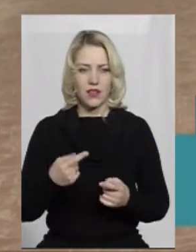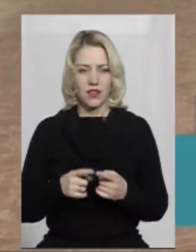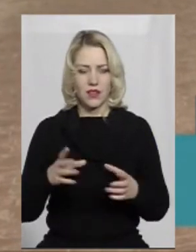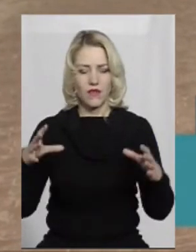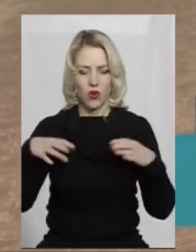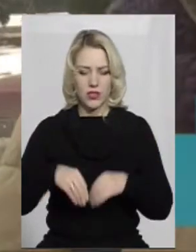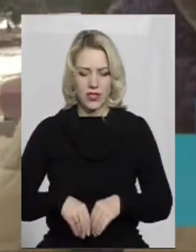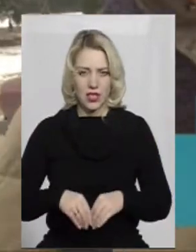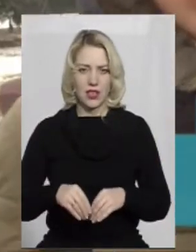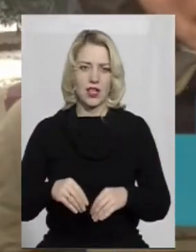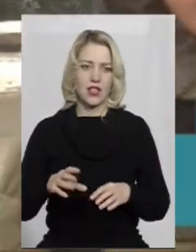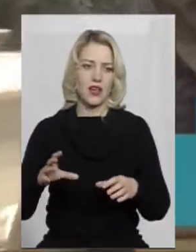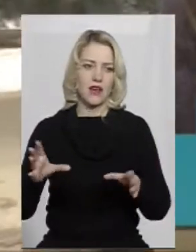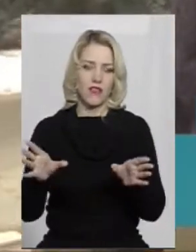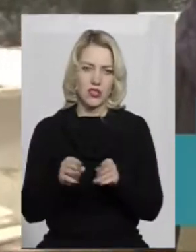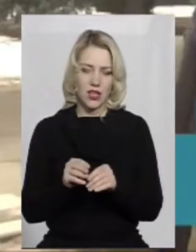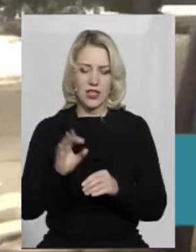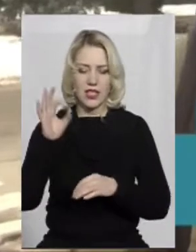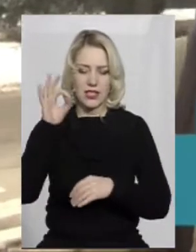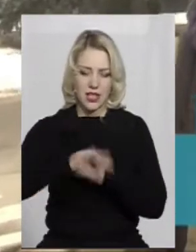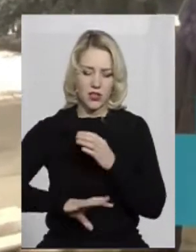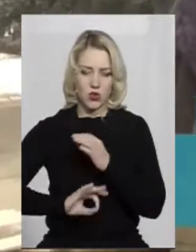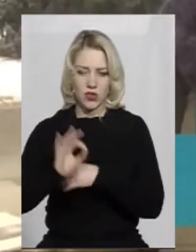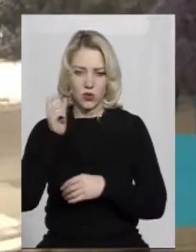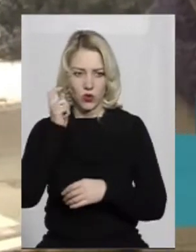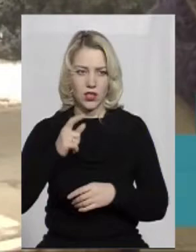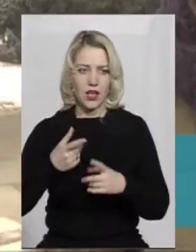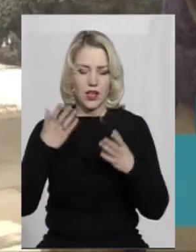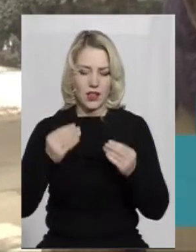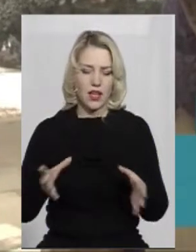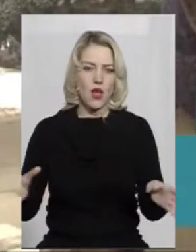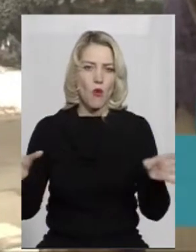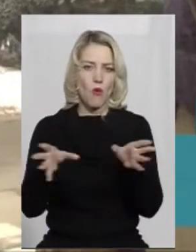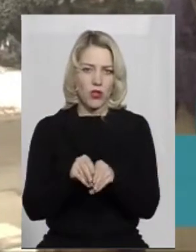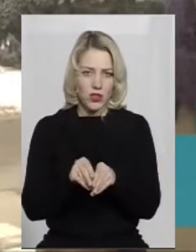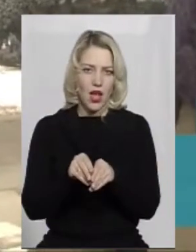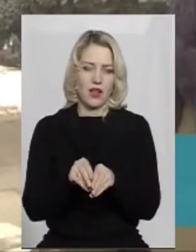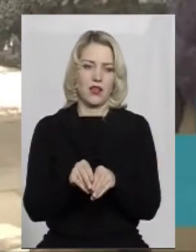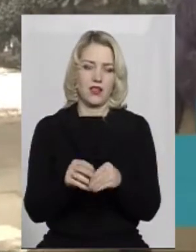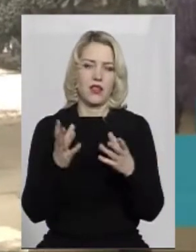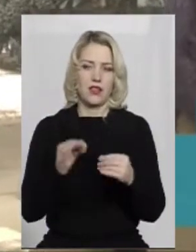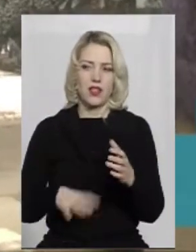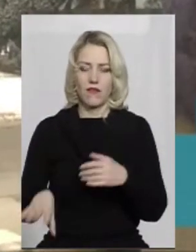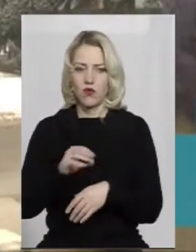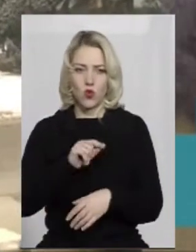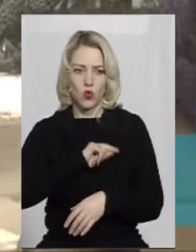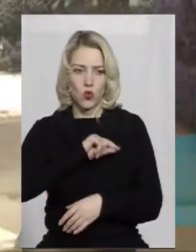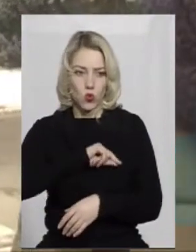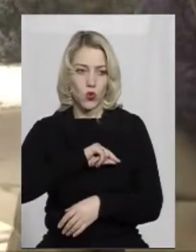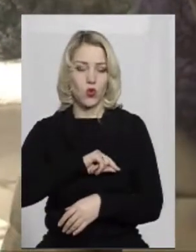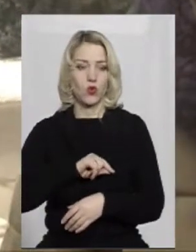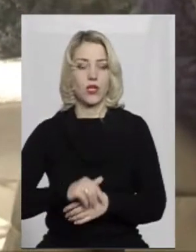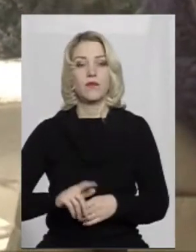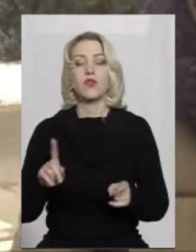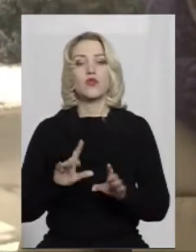– Східної. День Соборності, Єдності, Поєднання, День Всього Духу. Що